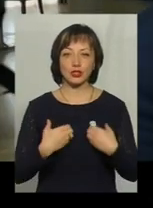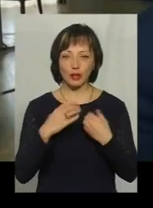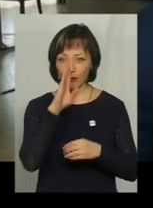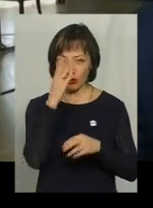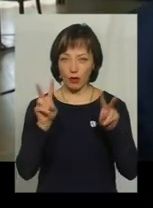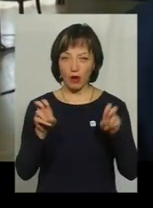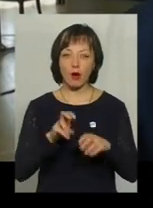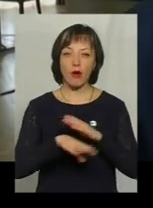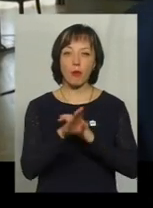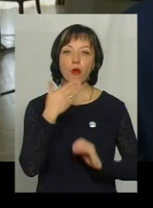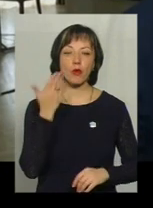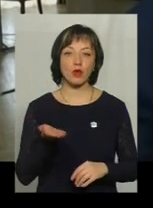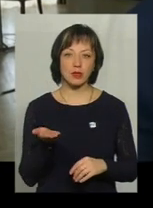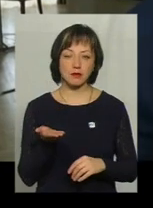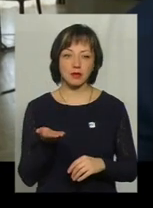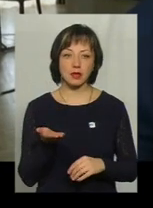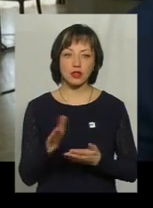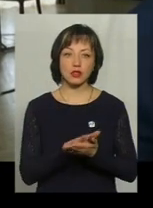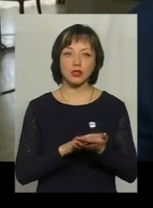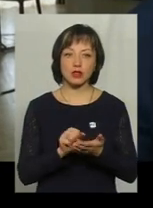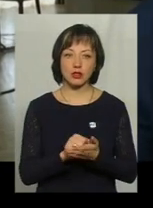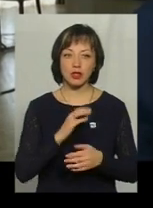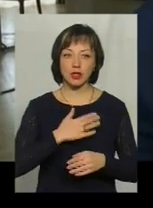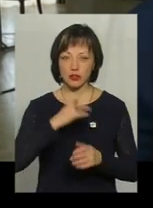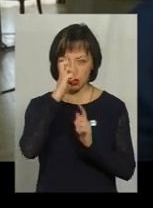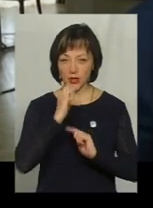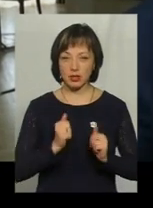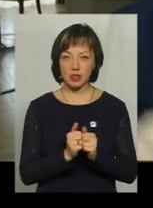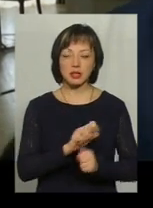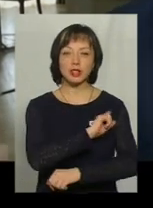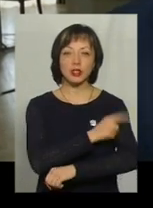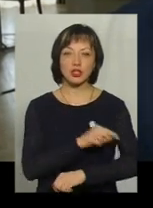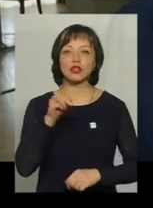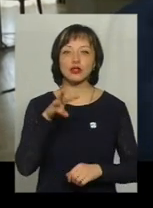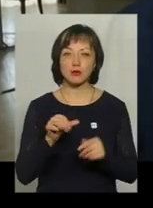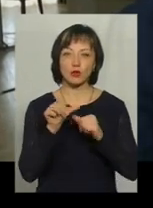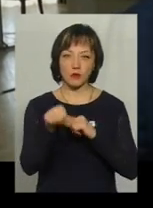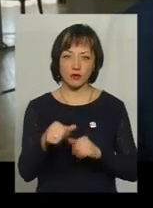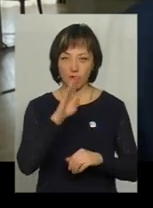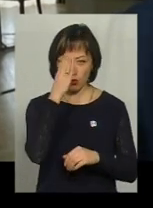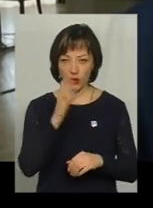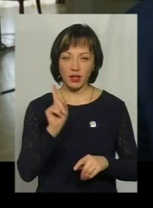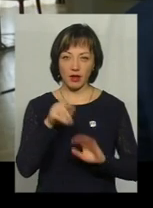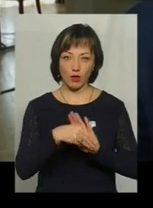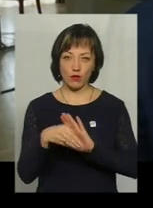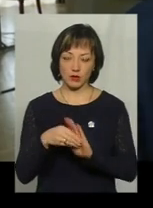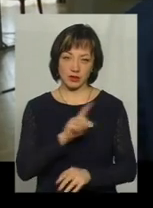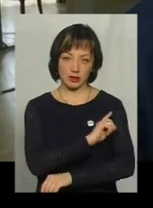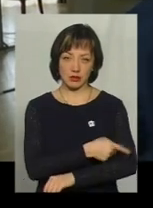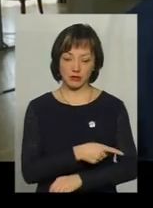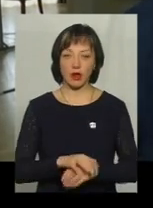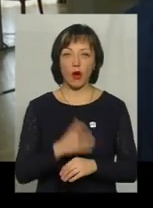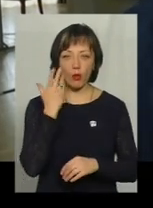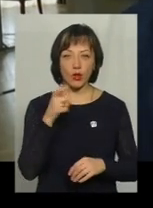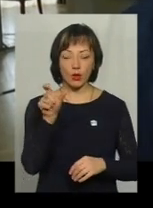– популізм. Він знищує нашу країну значно сильніше, ніж зовнішній ворог і навіть ніж корупції. Тому що,